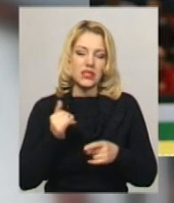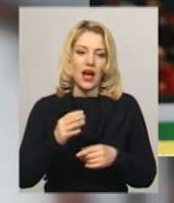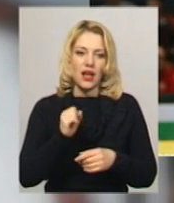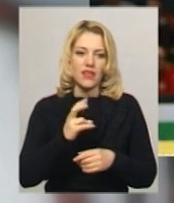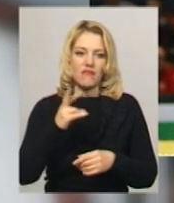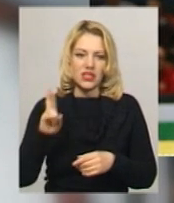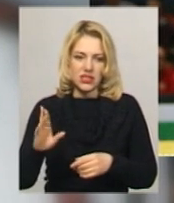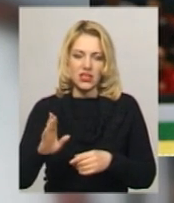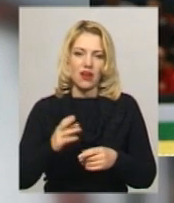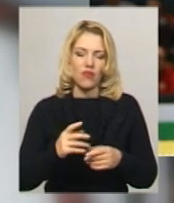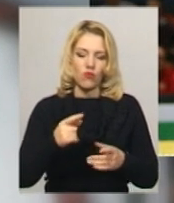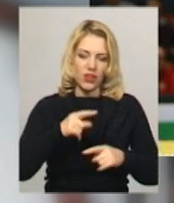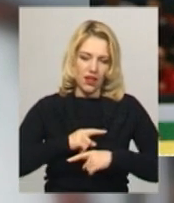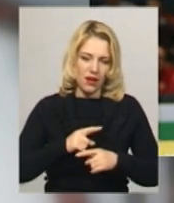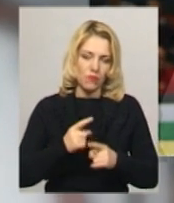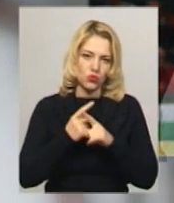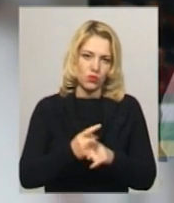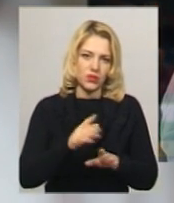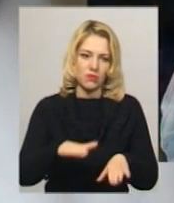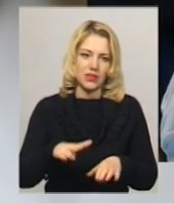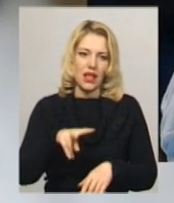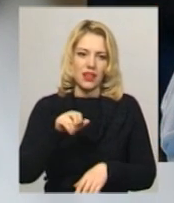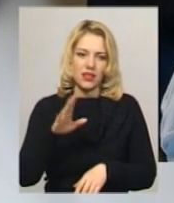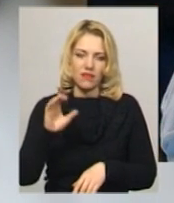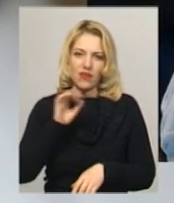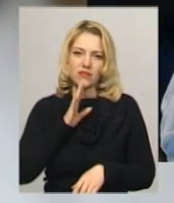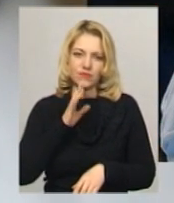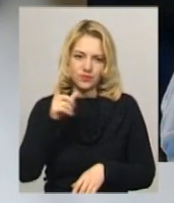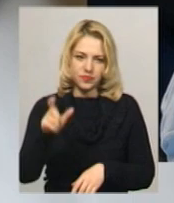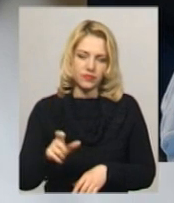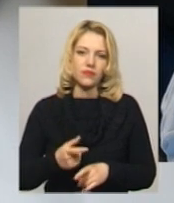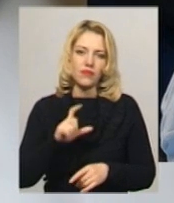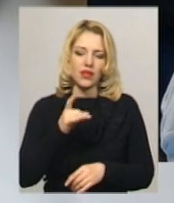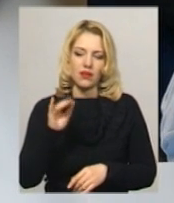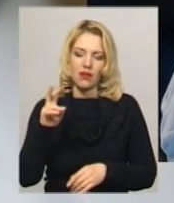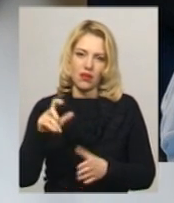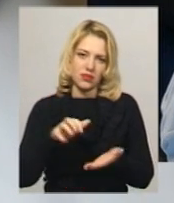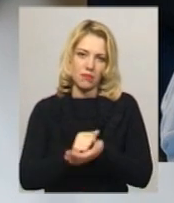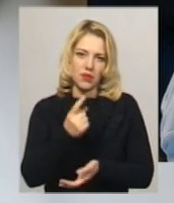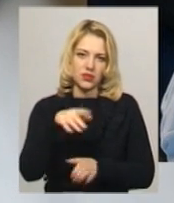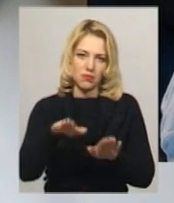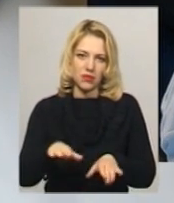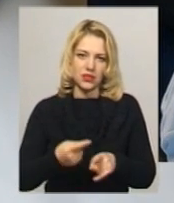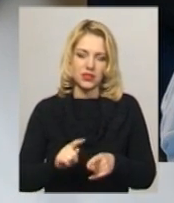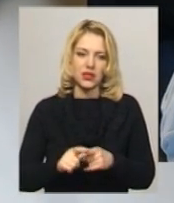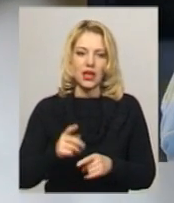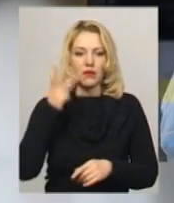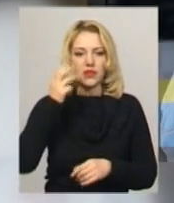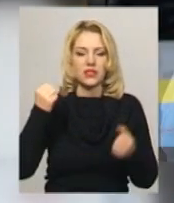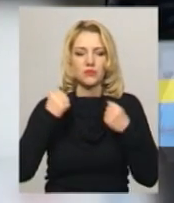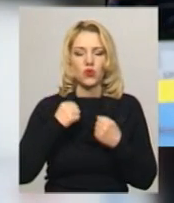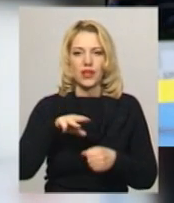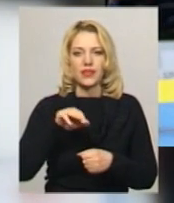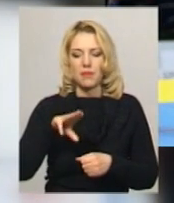Вересняк у фінальному поєдинку поступила з місцем литовці Еріці Забуртовіч, яка посіла першу сходинку. Хмельницький спортсмен Олександр